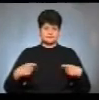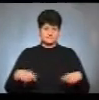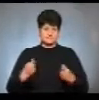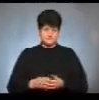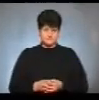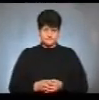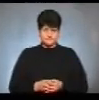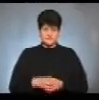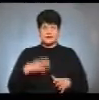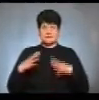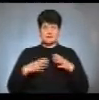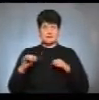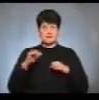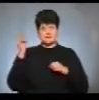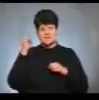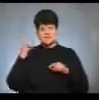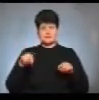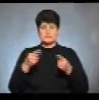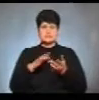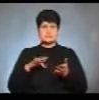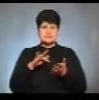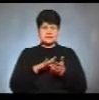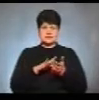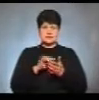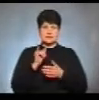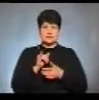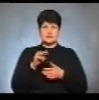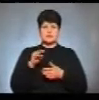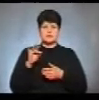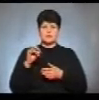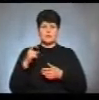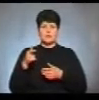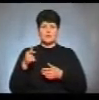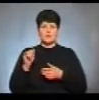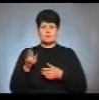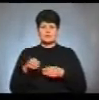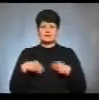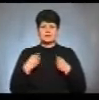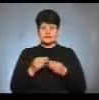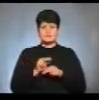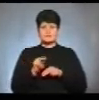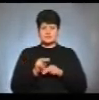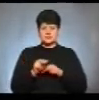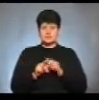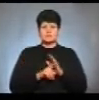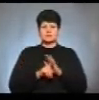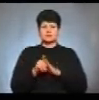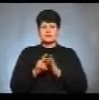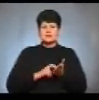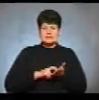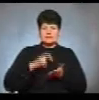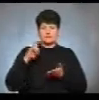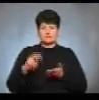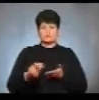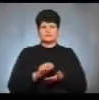апарату. Тренер Теребовлянського начального реабілітаційного центру Ігор Трегуб дає настанови перед стартом естафети – стрибки у